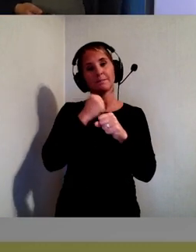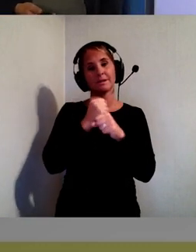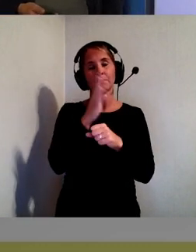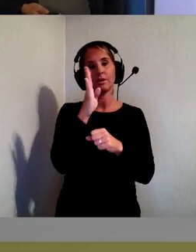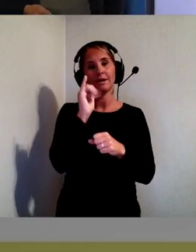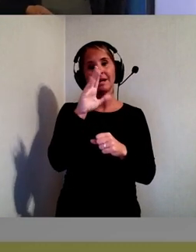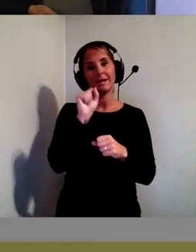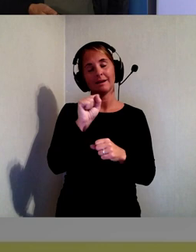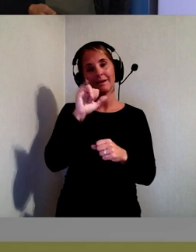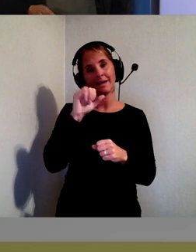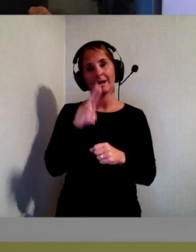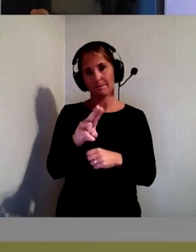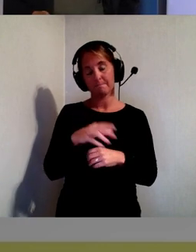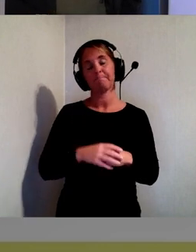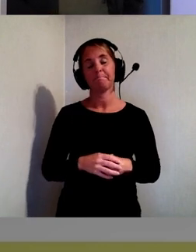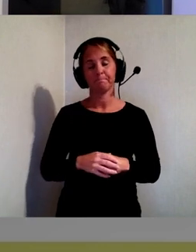Ja, men.